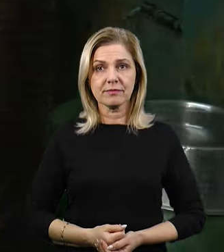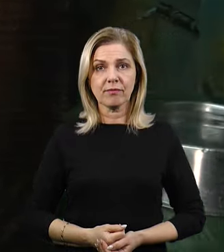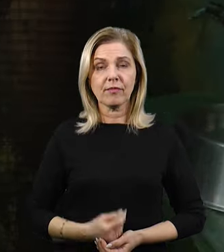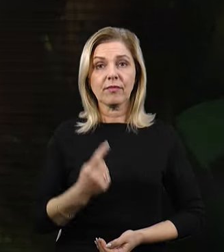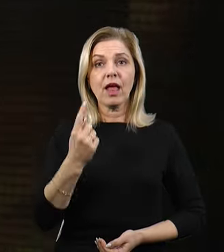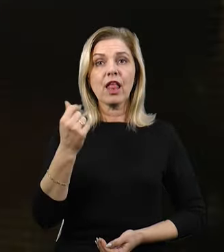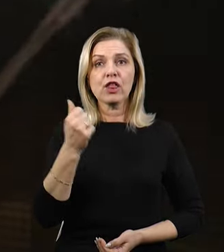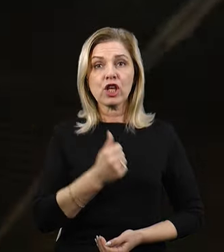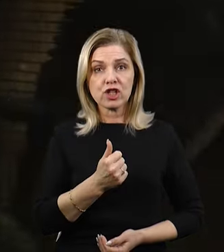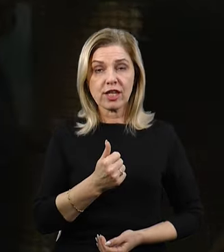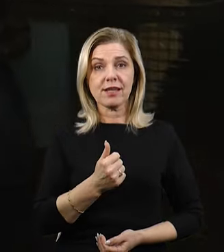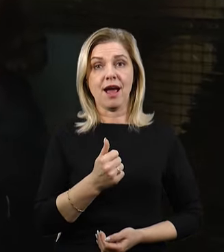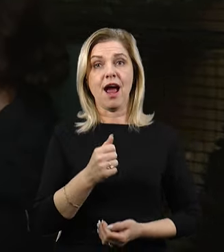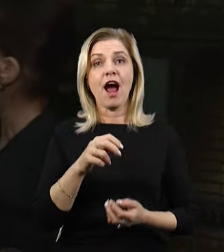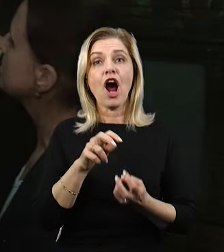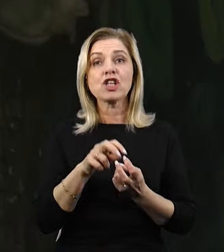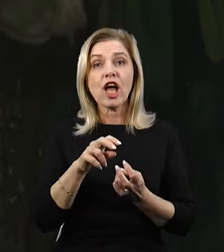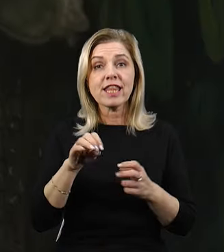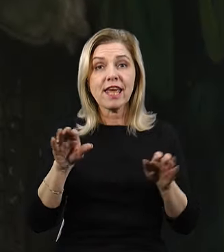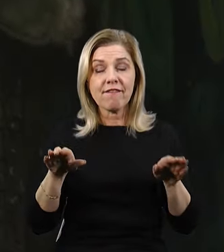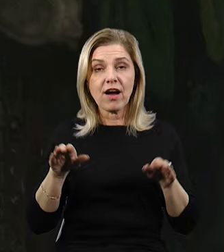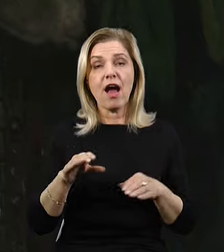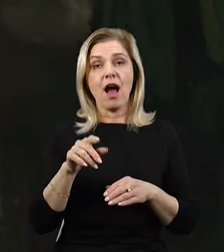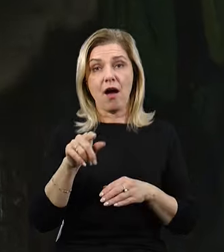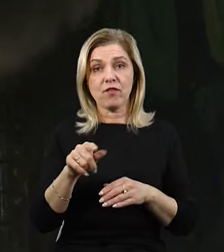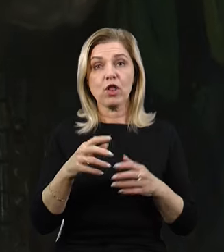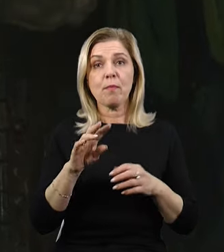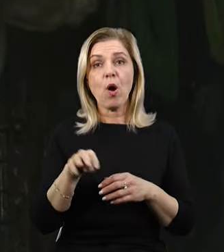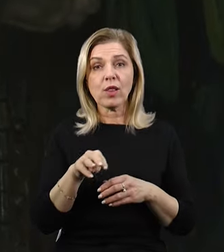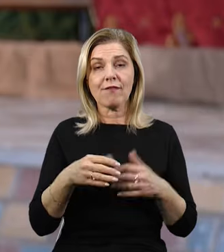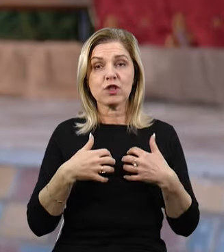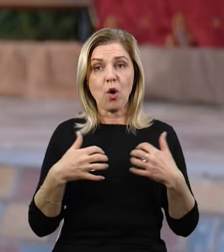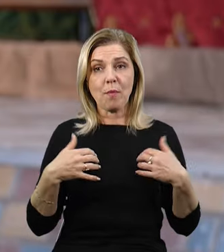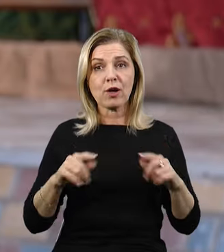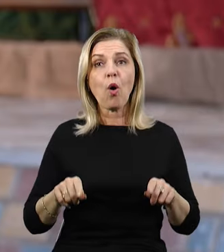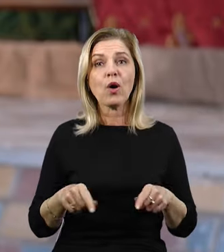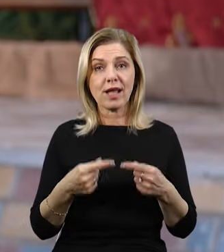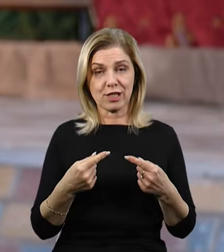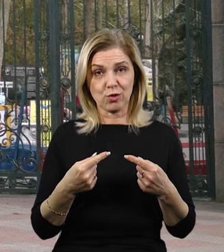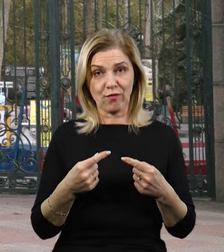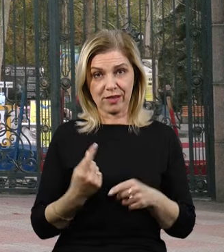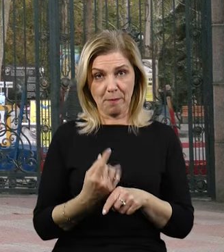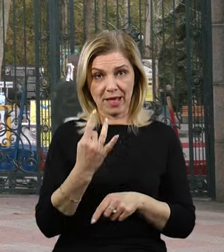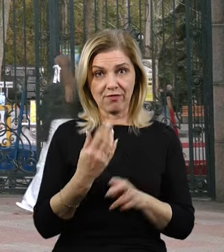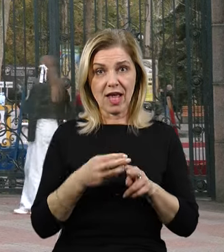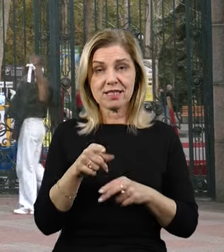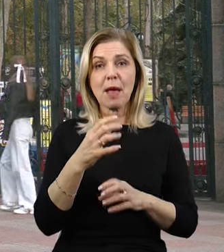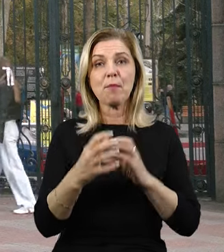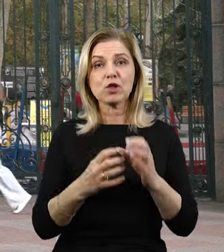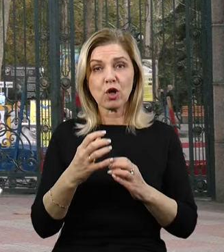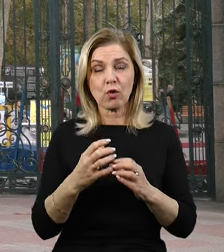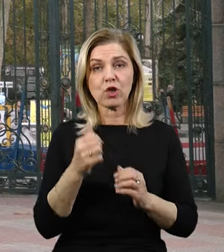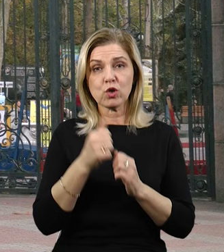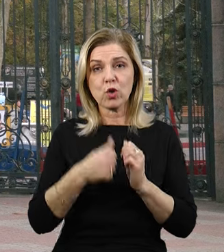Тиждень кажанів працівники Миколаївського зоопарку влаштовують вперше. За словами Ірини Коваленко, це міжнародне щорічне свято покликане